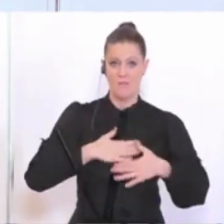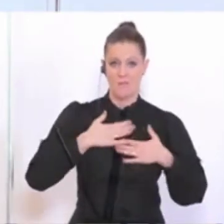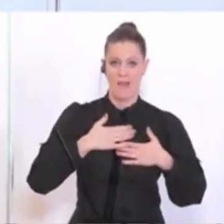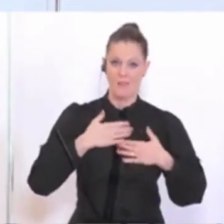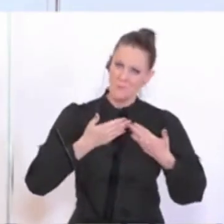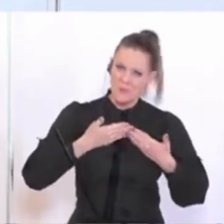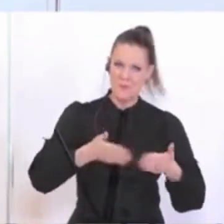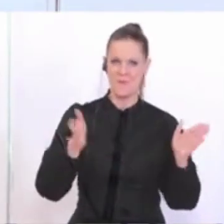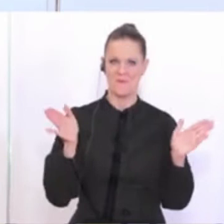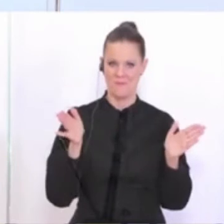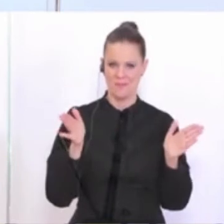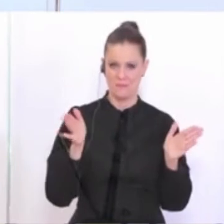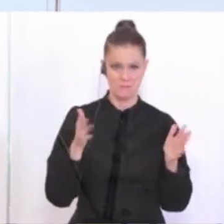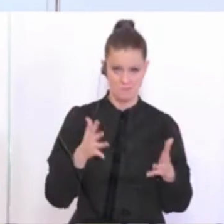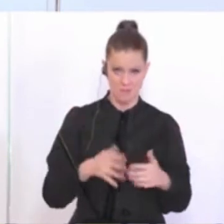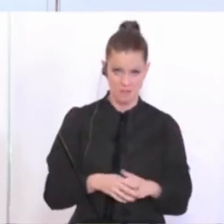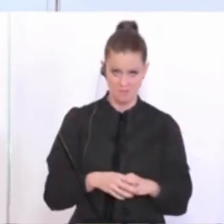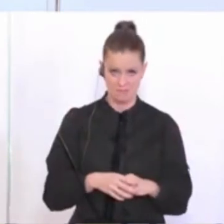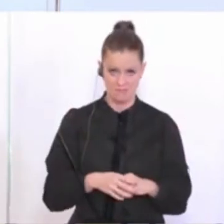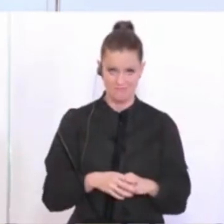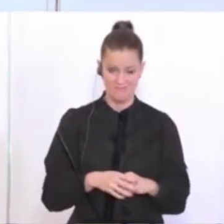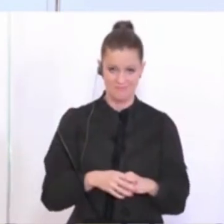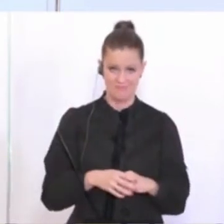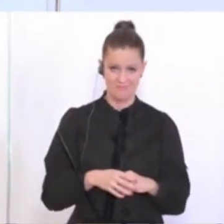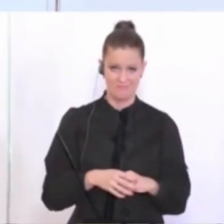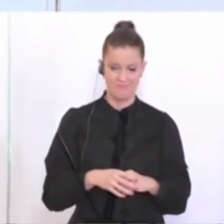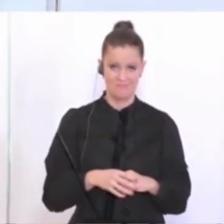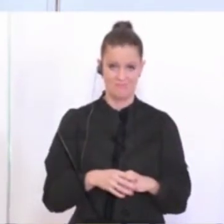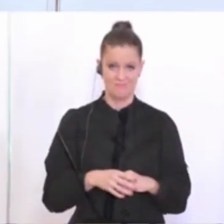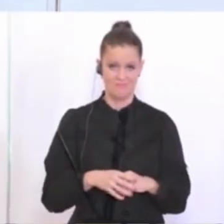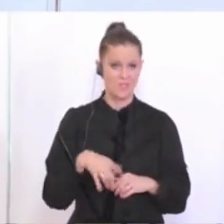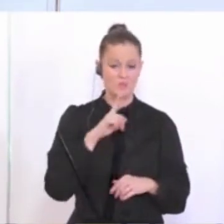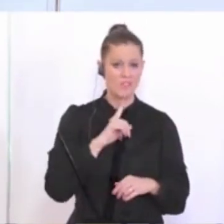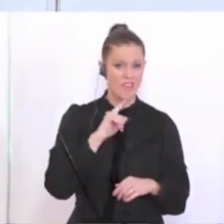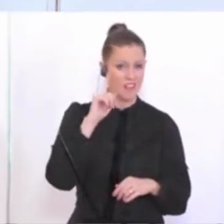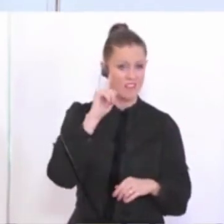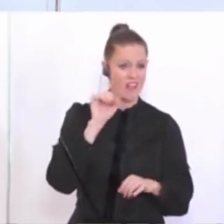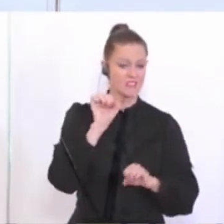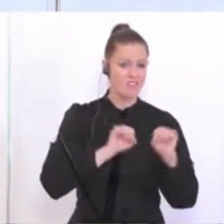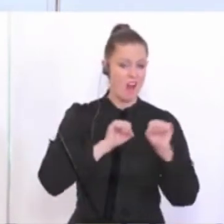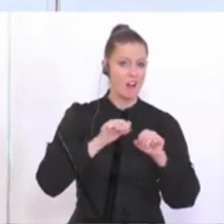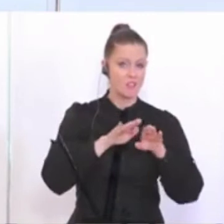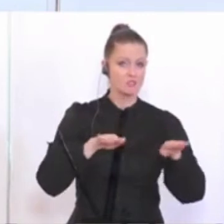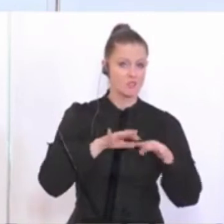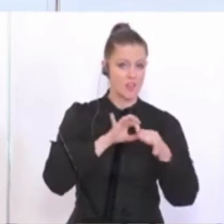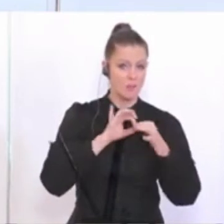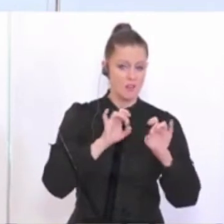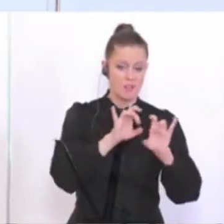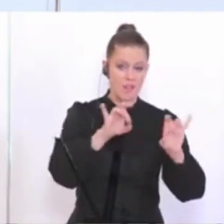wir sie kennen und gar nicht einmal, weil man zu wenig wissen würde über das Verhalten beim Schwimmen, mögliche